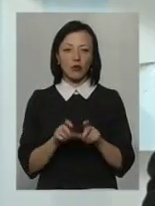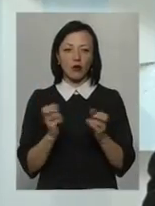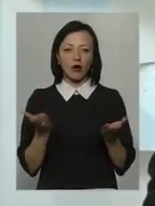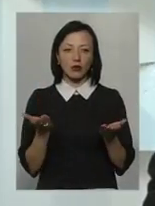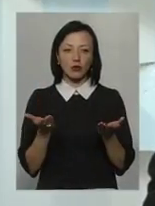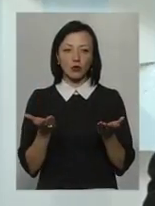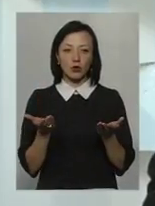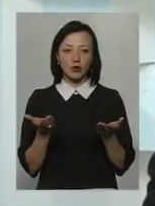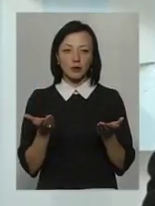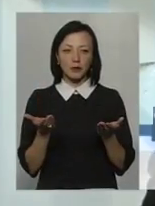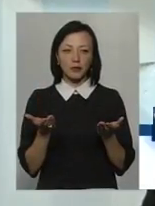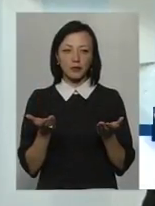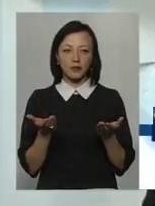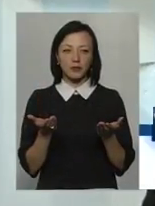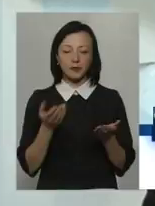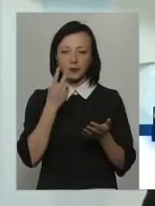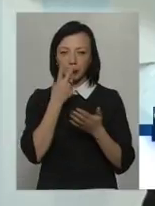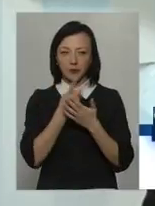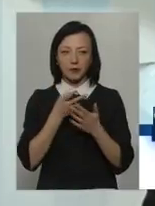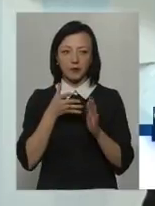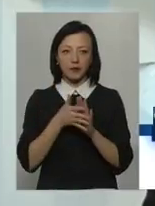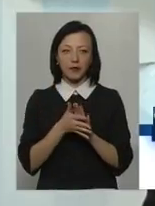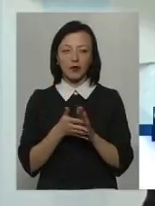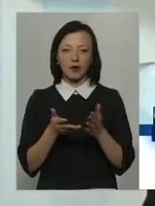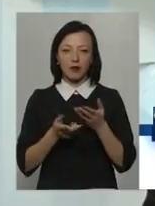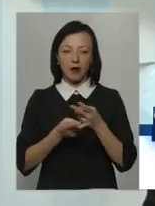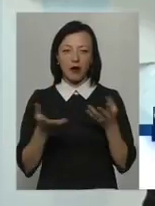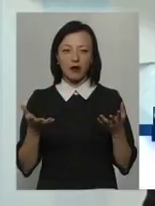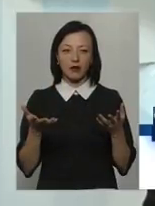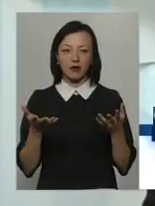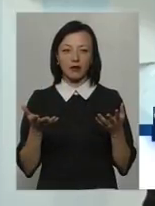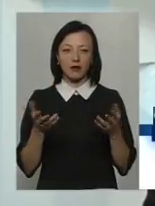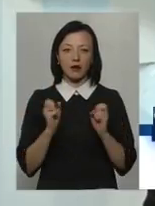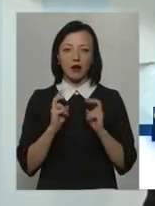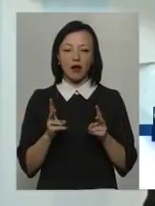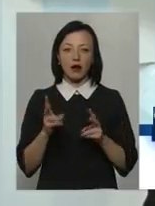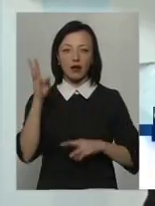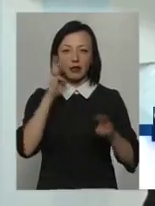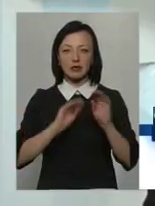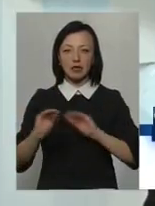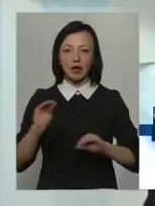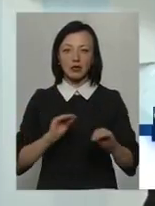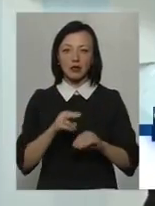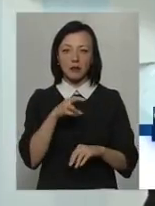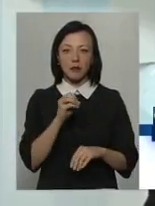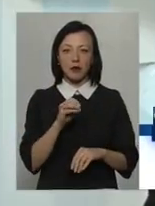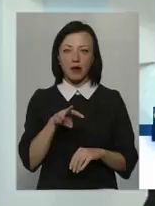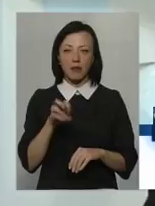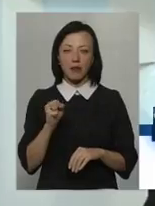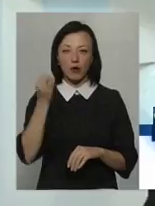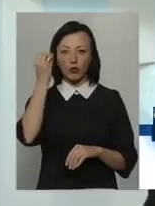просматривається доволі ярко. Ну, як дизайнер пермакультуры, який